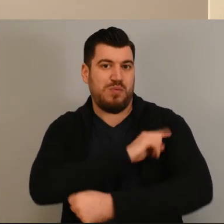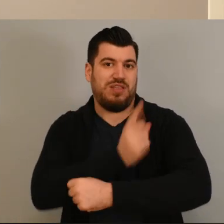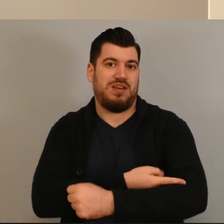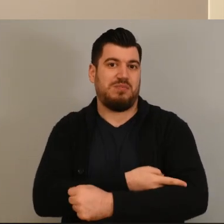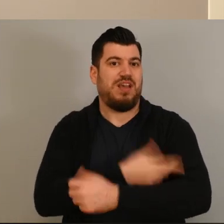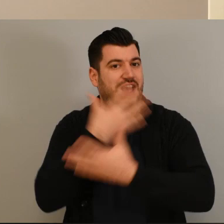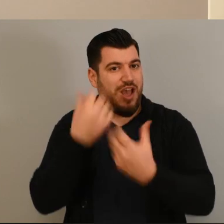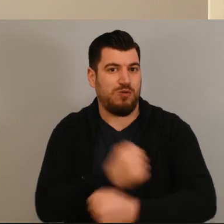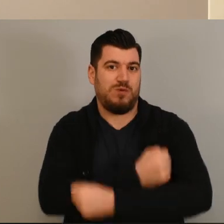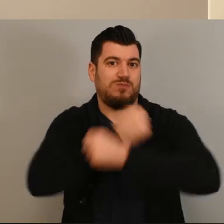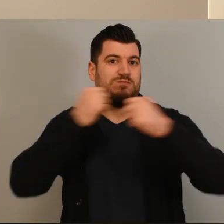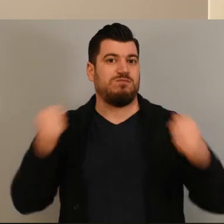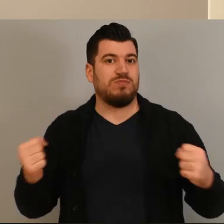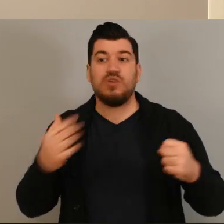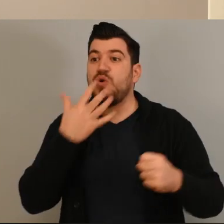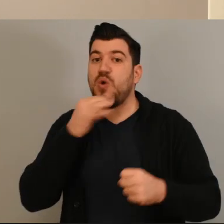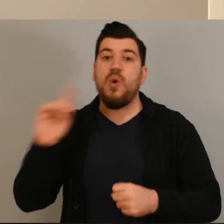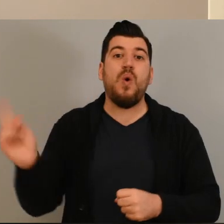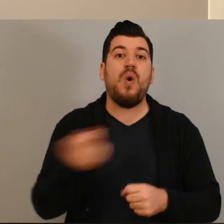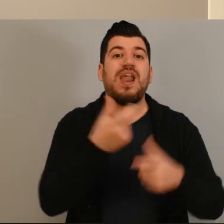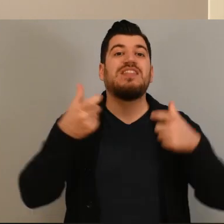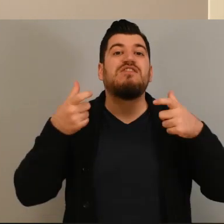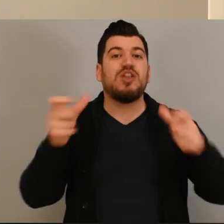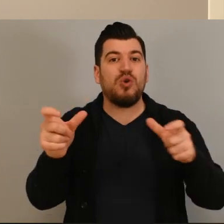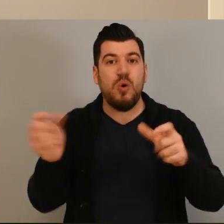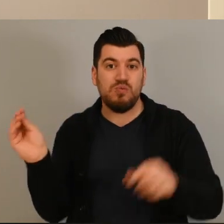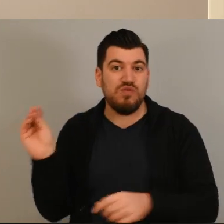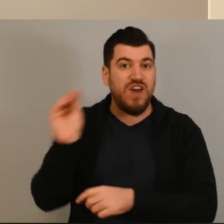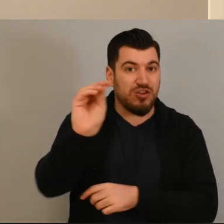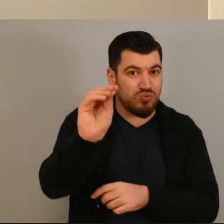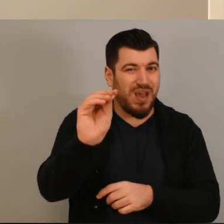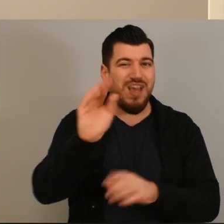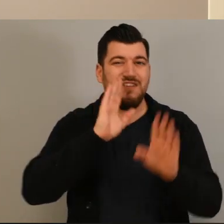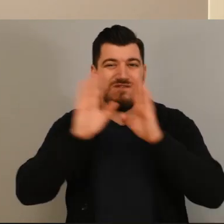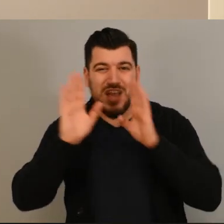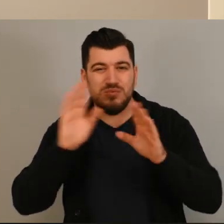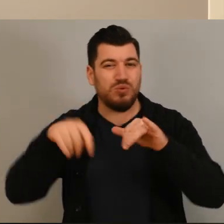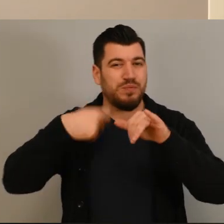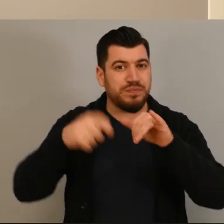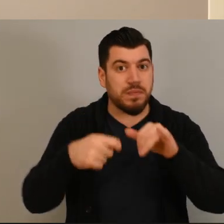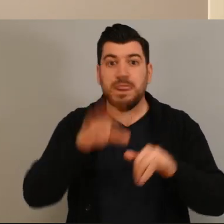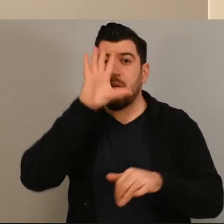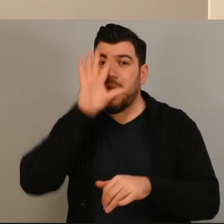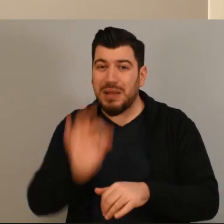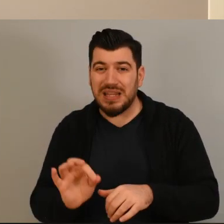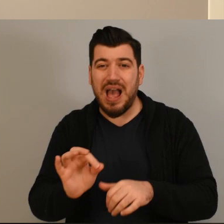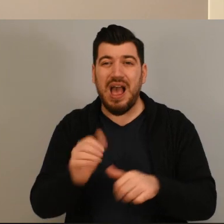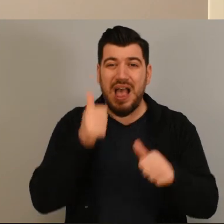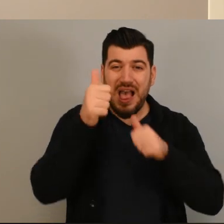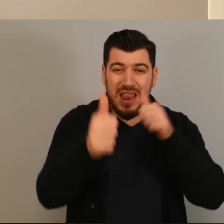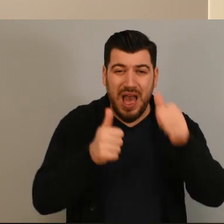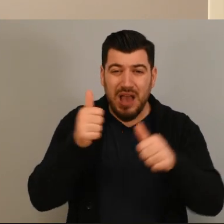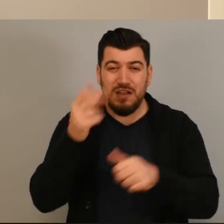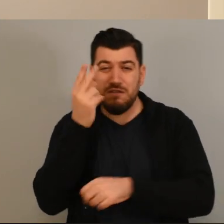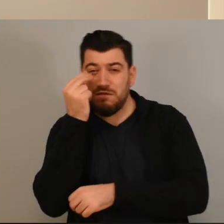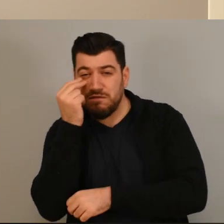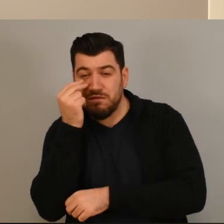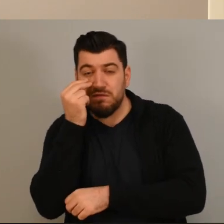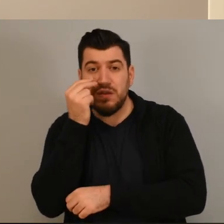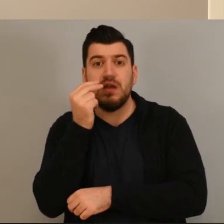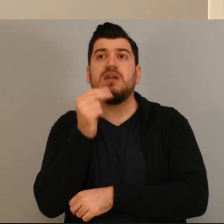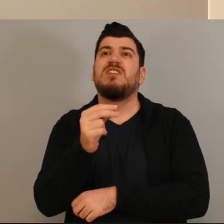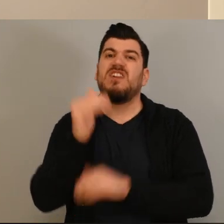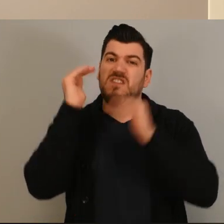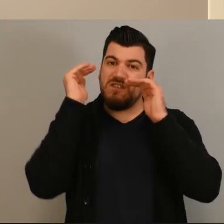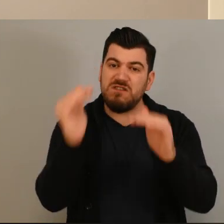γιατί κανένα από τα βίντεο που έχουμε αναρτήσει μέχρι τώρα αθρηστικά στα social media δεν έχει πέσει κάτω από